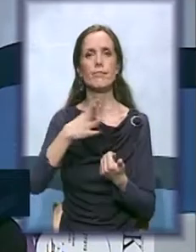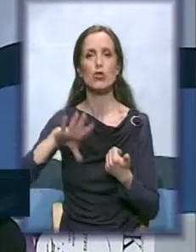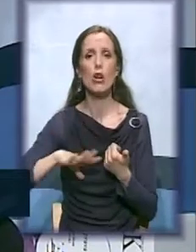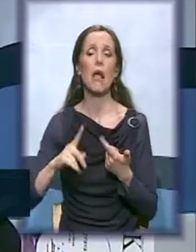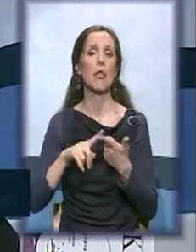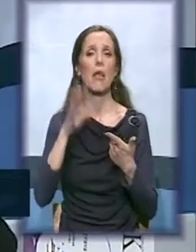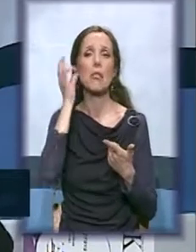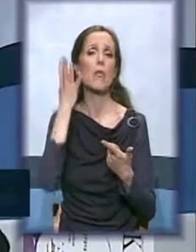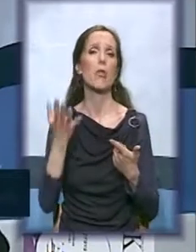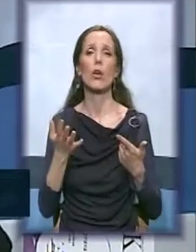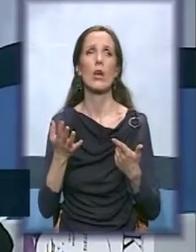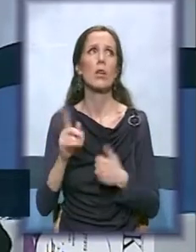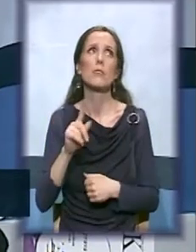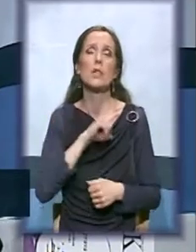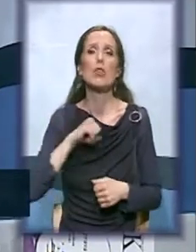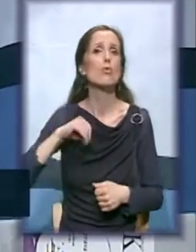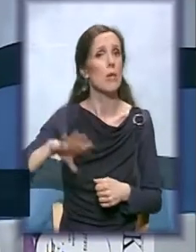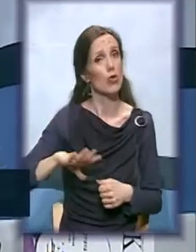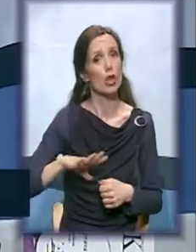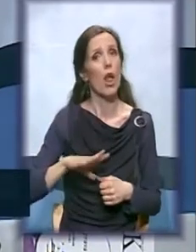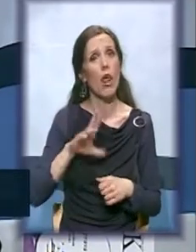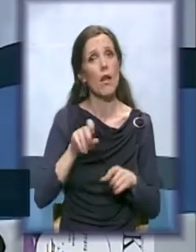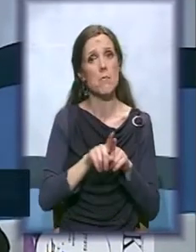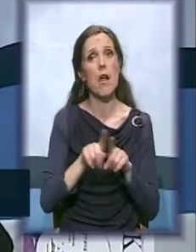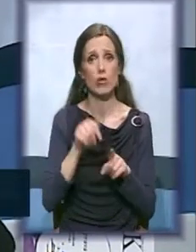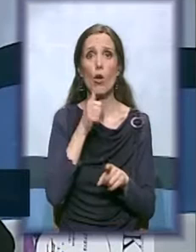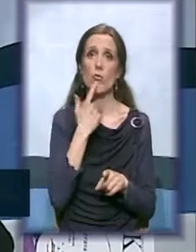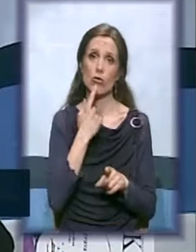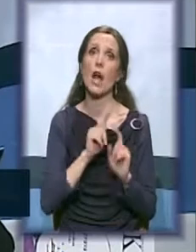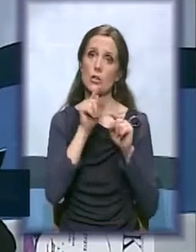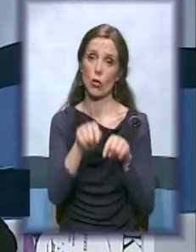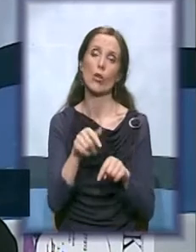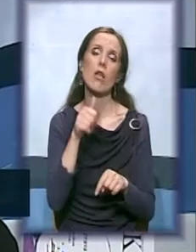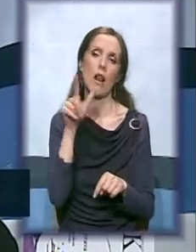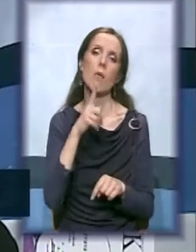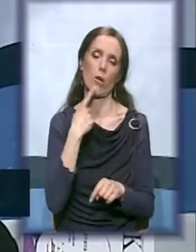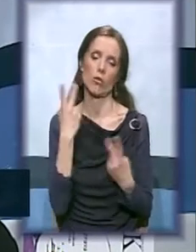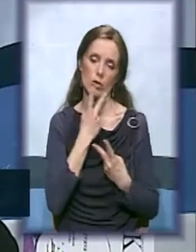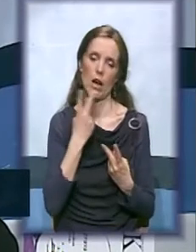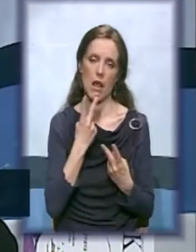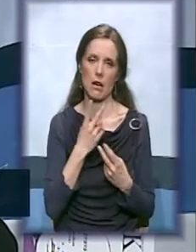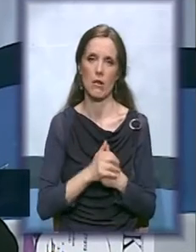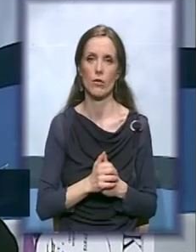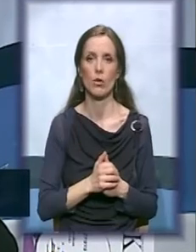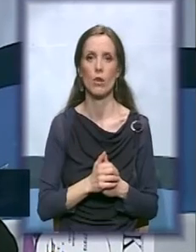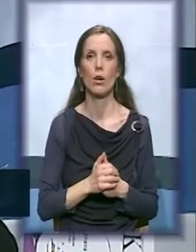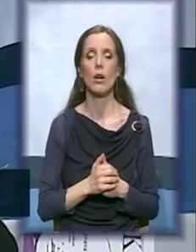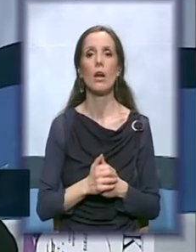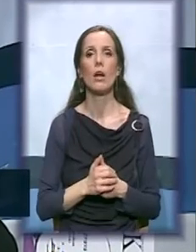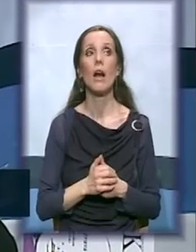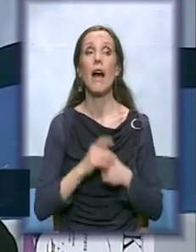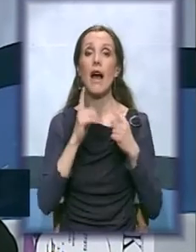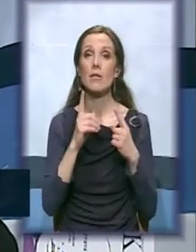I nisu samo žene kod vas dolaze. Ne, dolaze li muškarci, naravno. I muškarci jeste, ali zapravo i